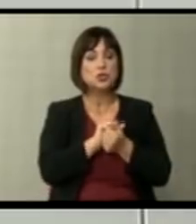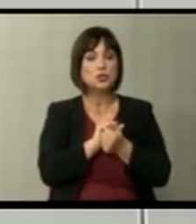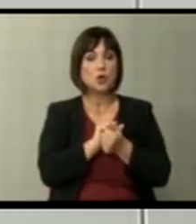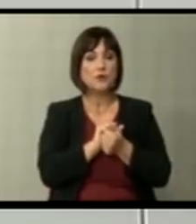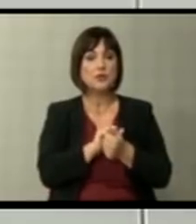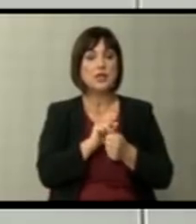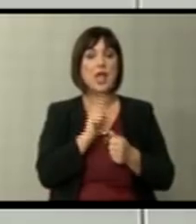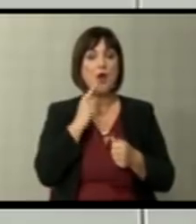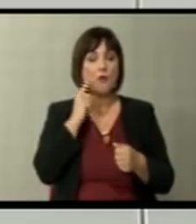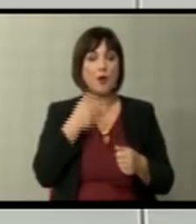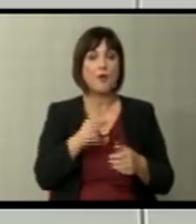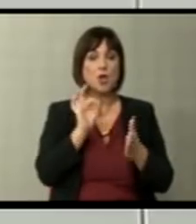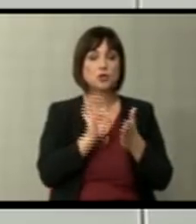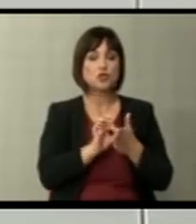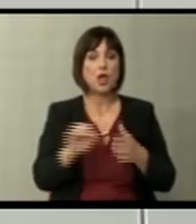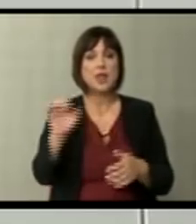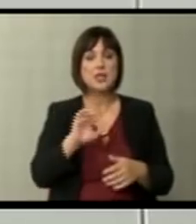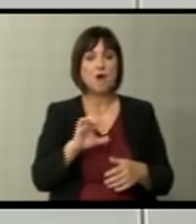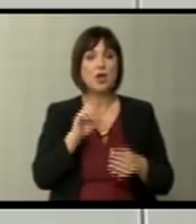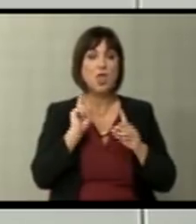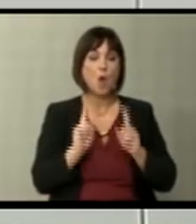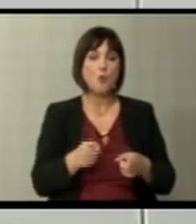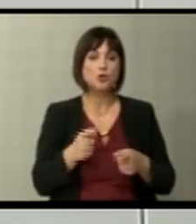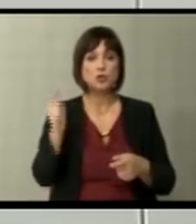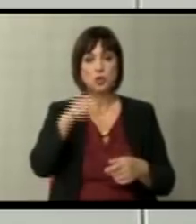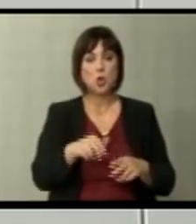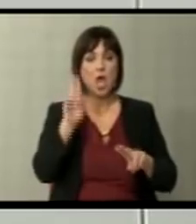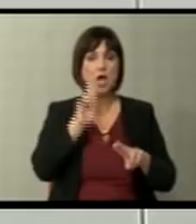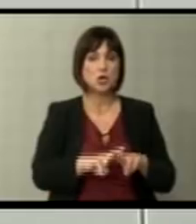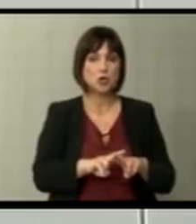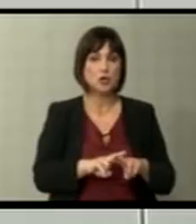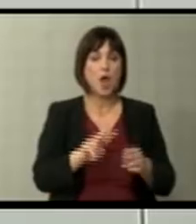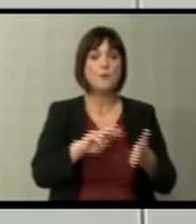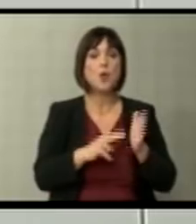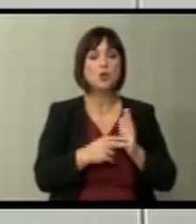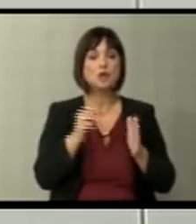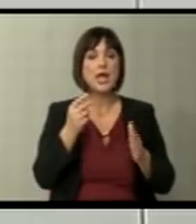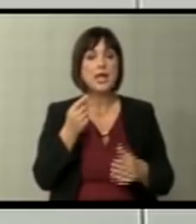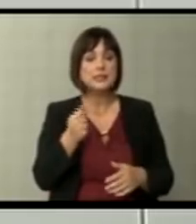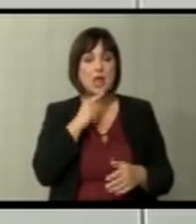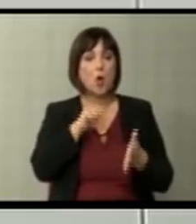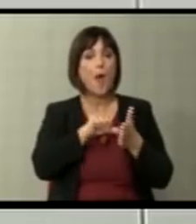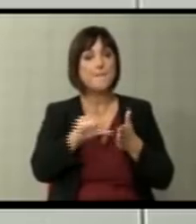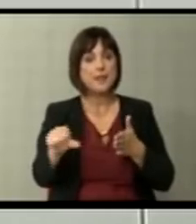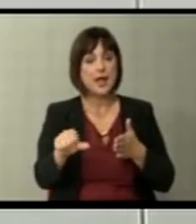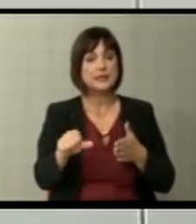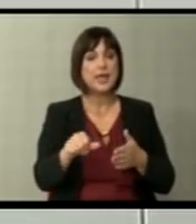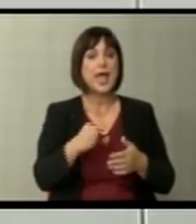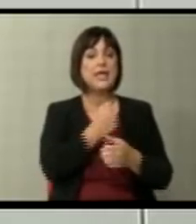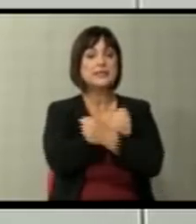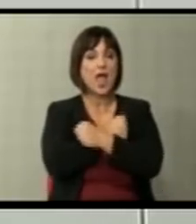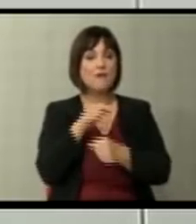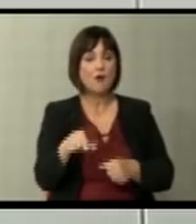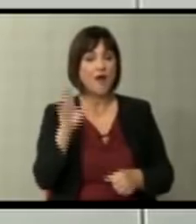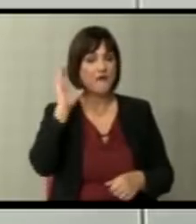е невралгична точка на Европа, дека може да се дојде до решение. И политичката цена што ја плати и зајав и ова влада е